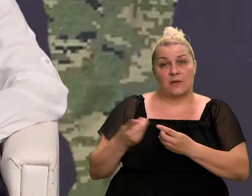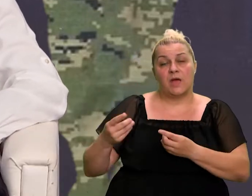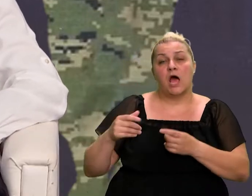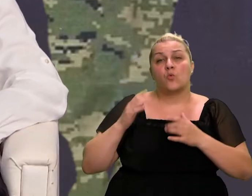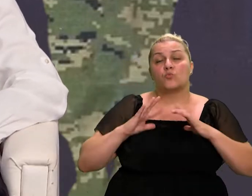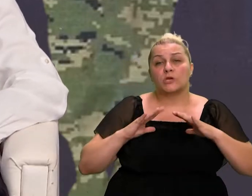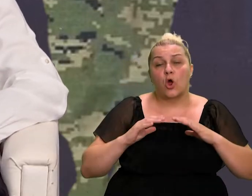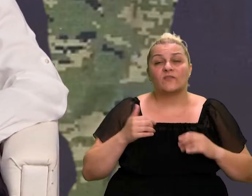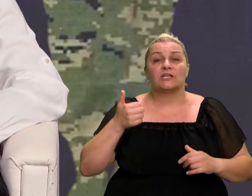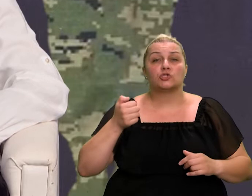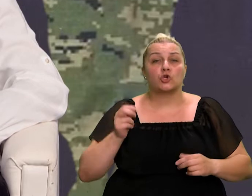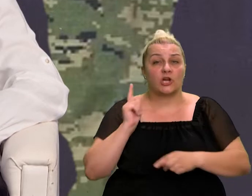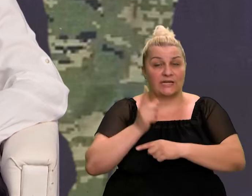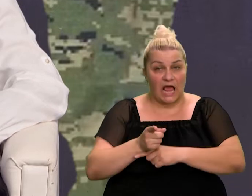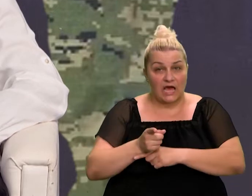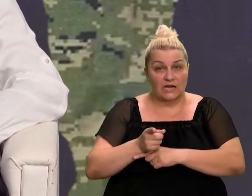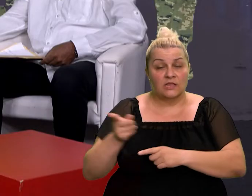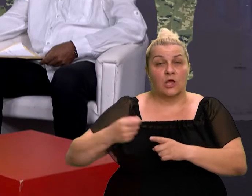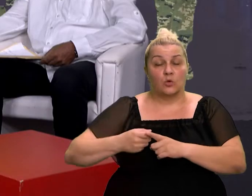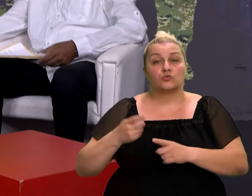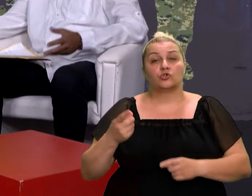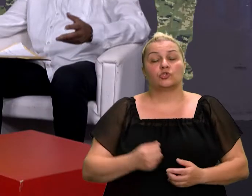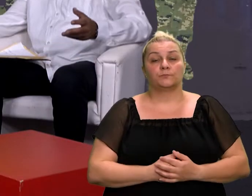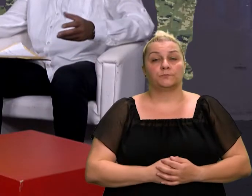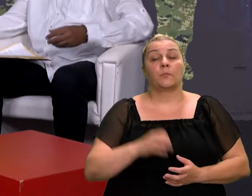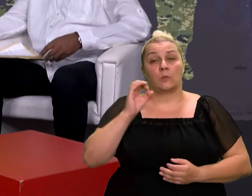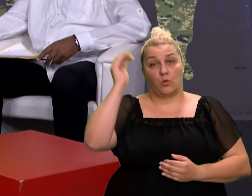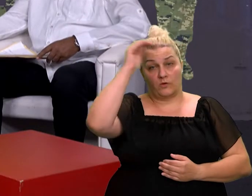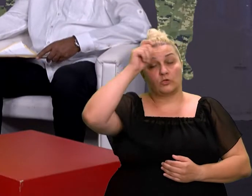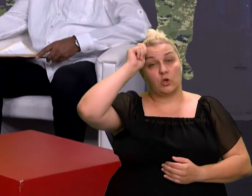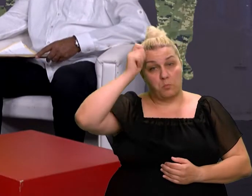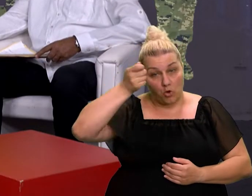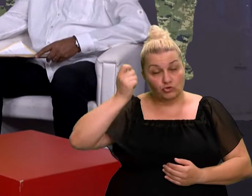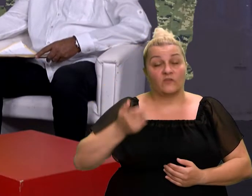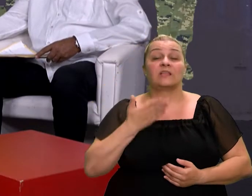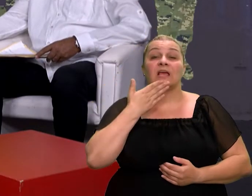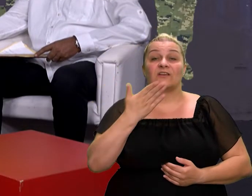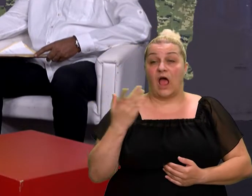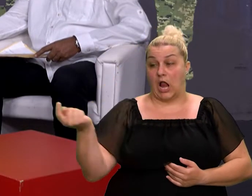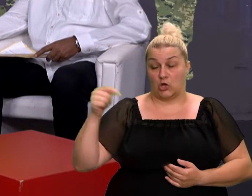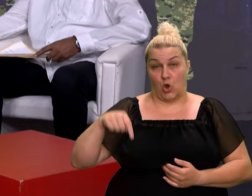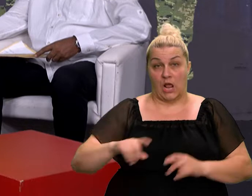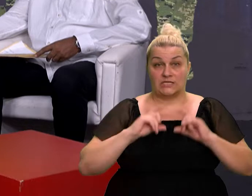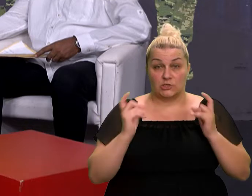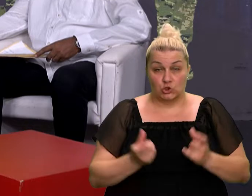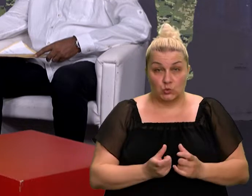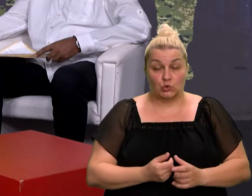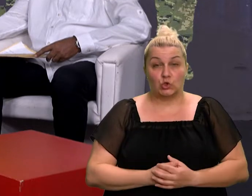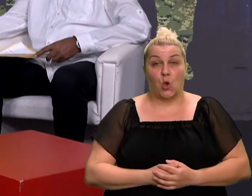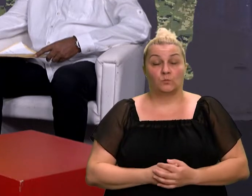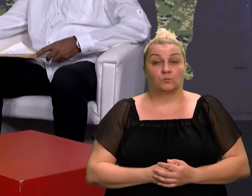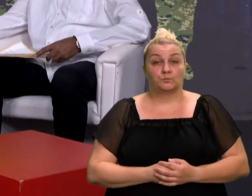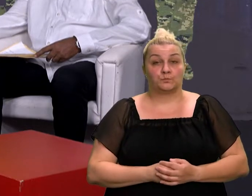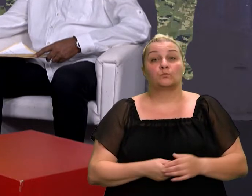stoženi narednik, Ante Kulušić, stožet i druga drnička brigada. Ante, dobroće poštovanje, hvala na dolazku u studio,